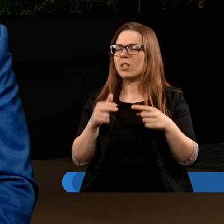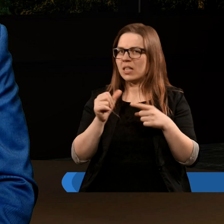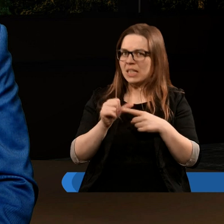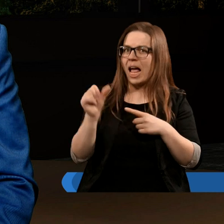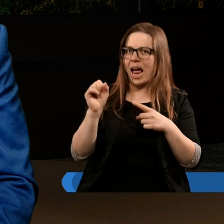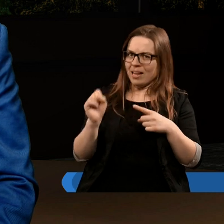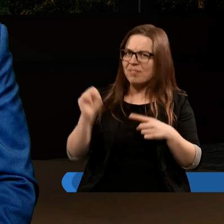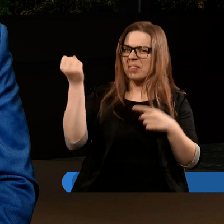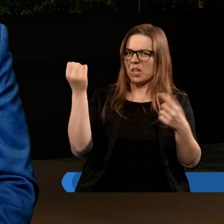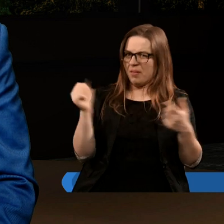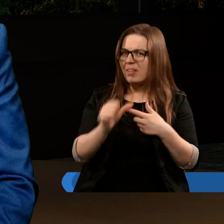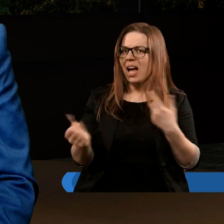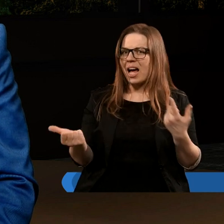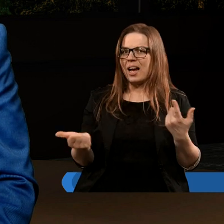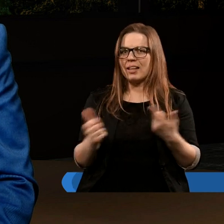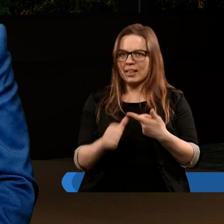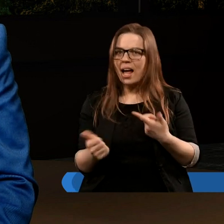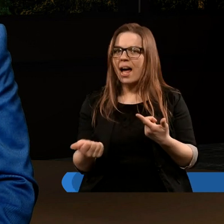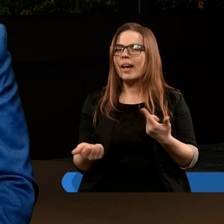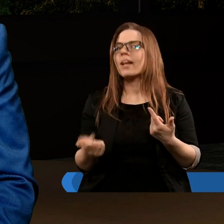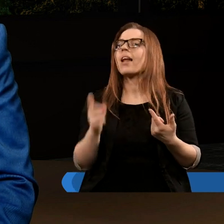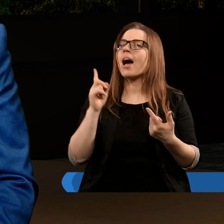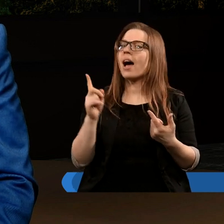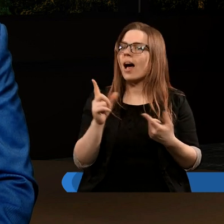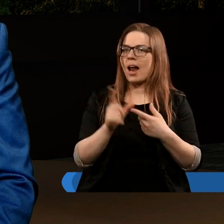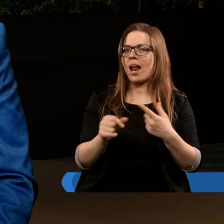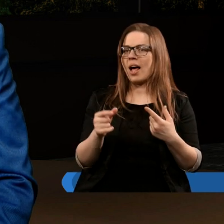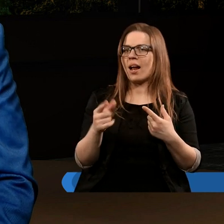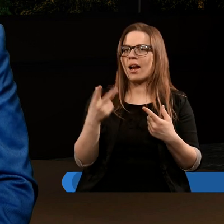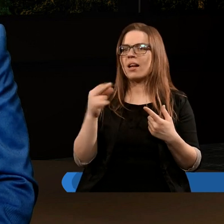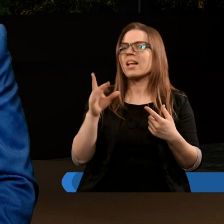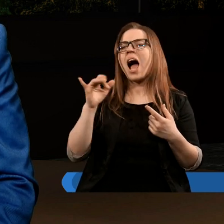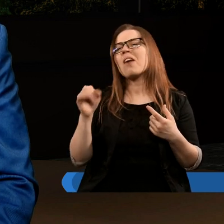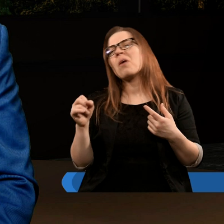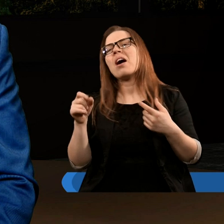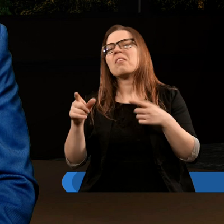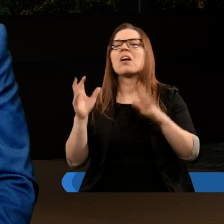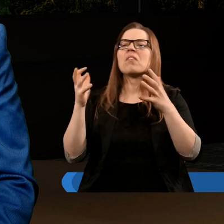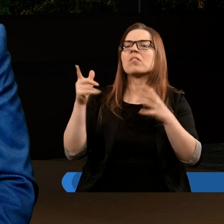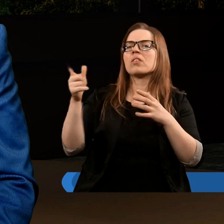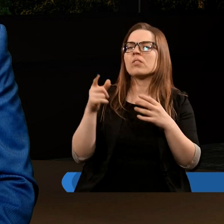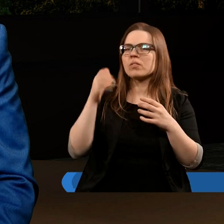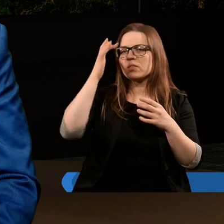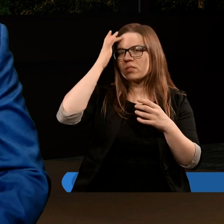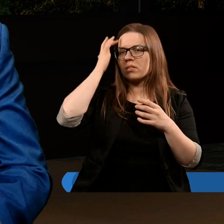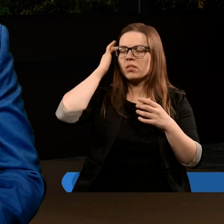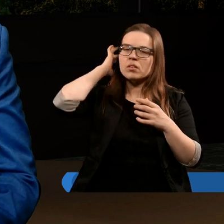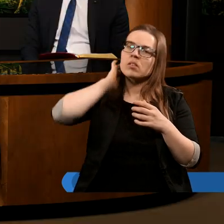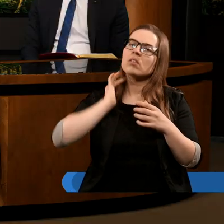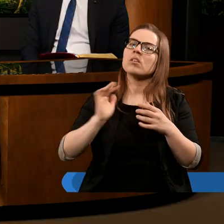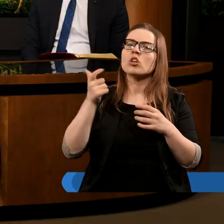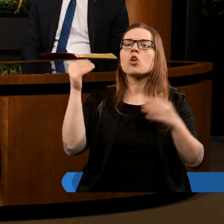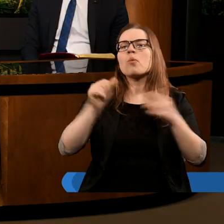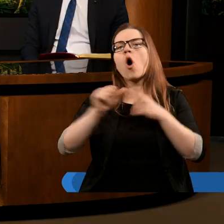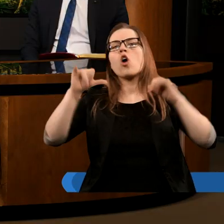jest zwycięstwo możliwe dla człowieka nad szatanem, ale nie orężem. Nie dlatego, że człowiek może coś zrobić